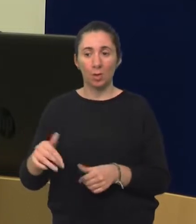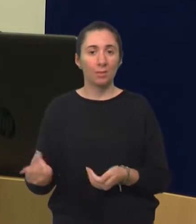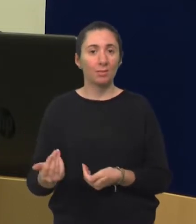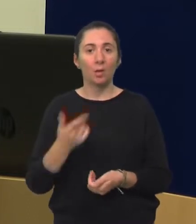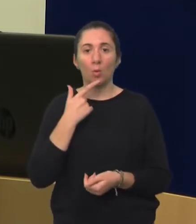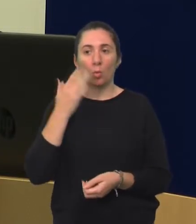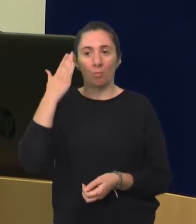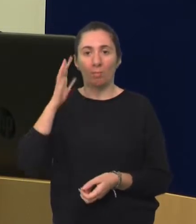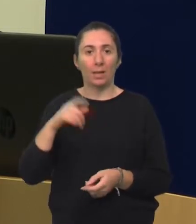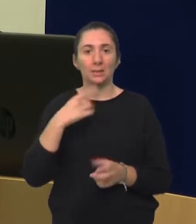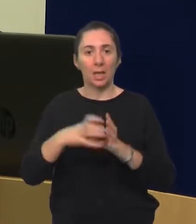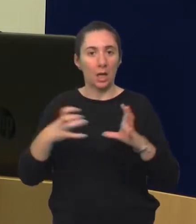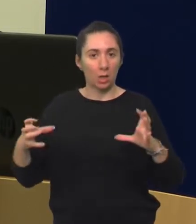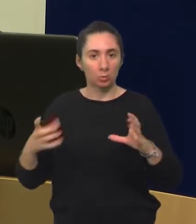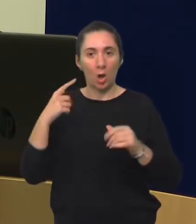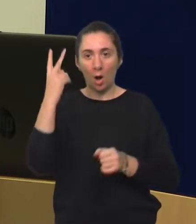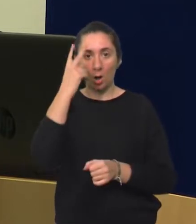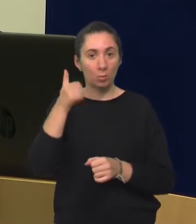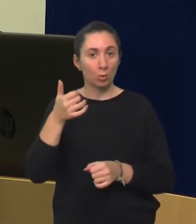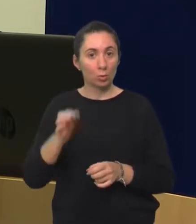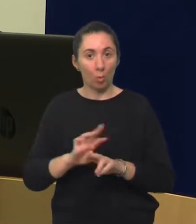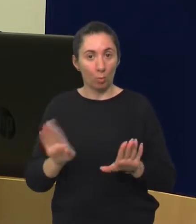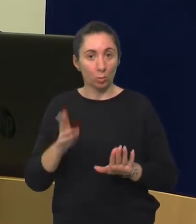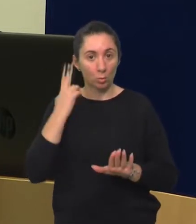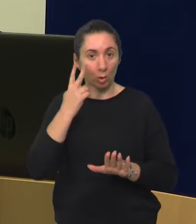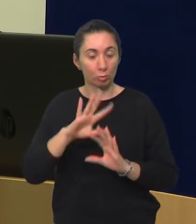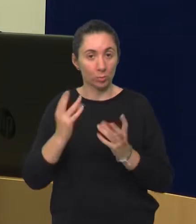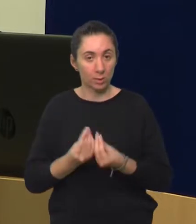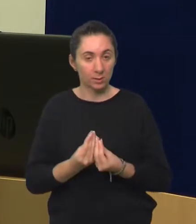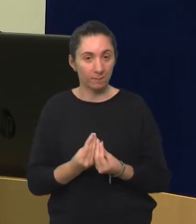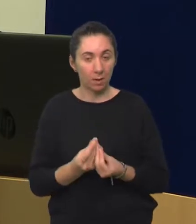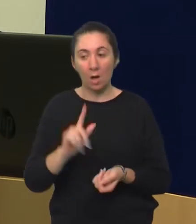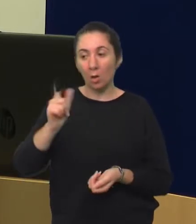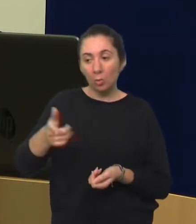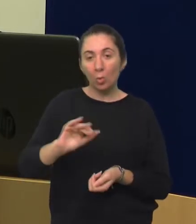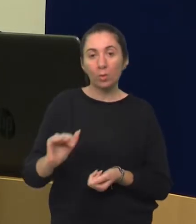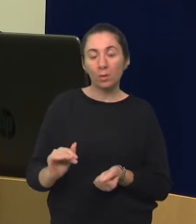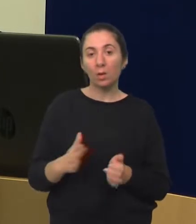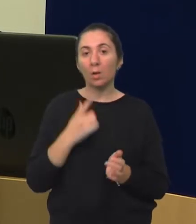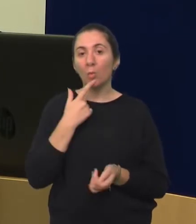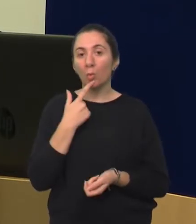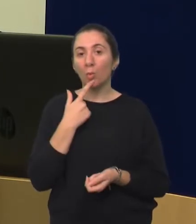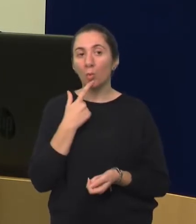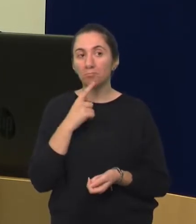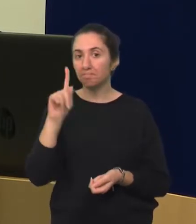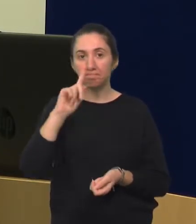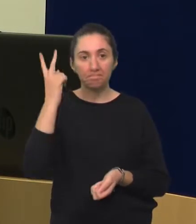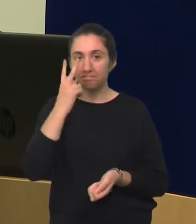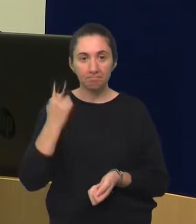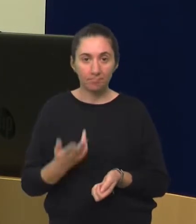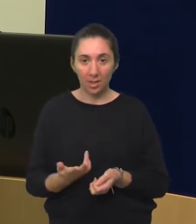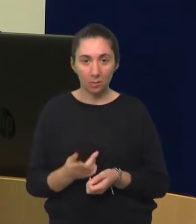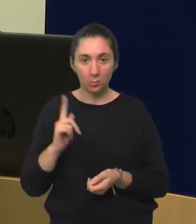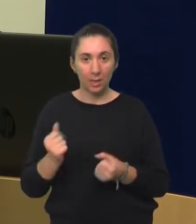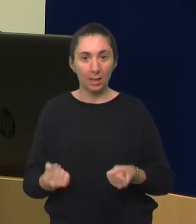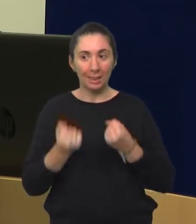dijete koje možda ne zna složiti rečenicu, ali mu je razumijevanje u potpunosti uredno, za razliku od onog dijeteta koje ne razumije i